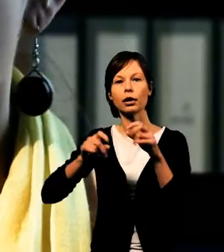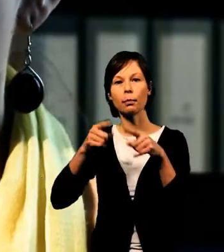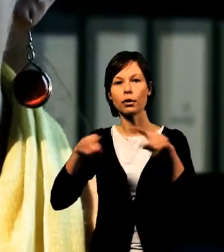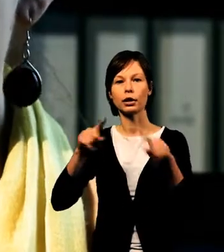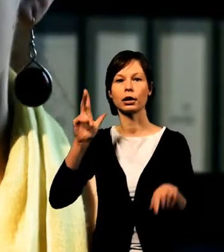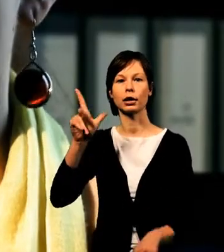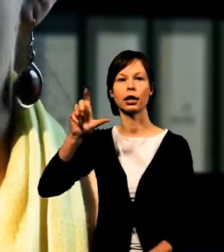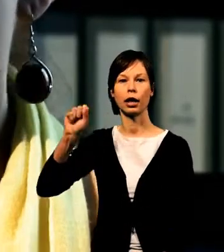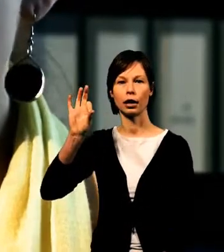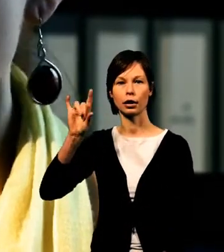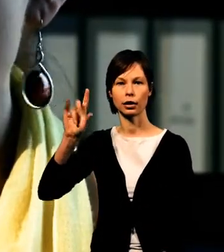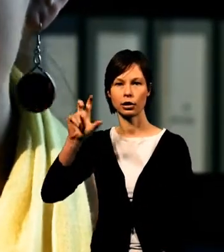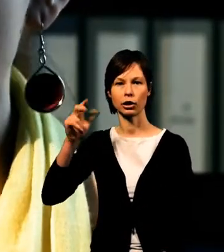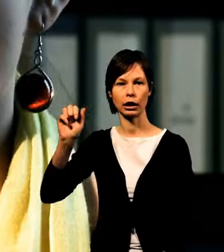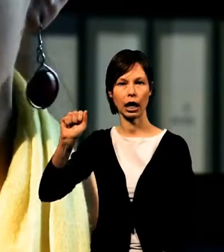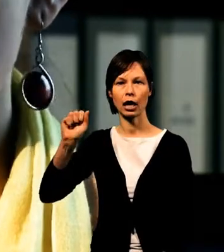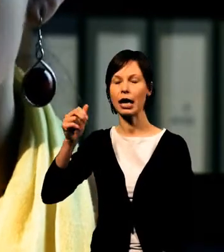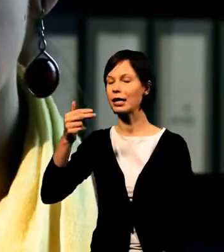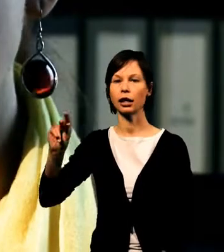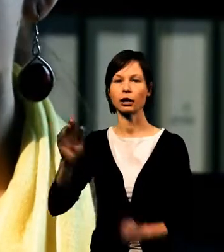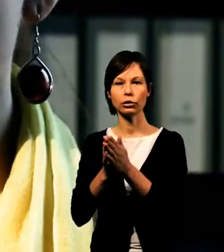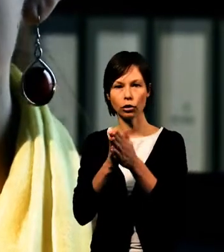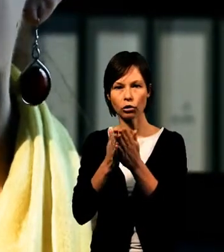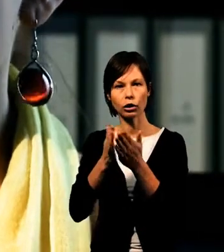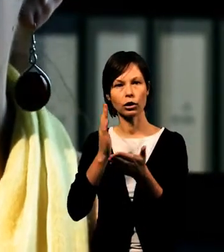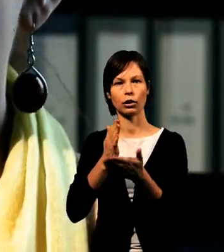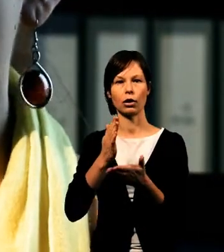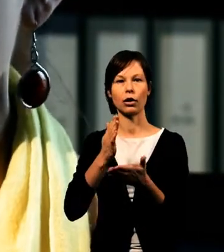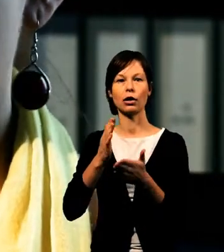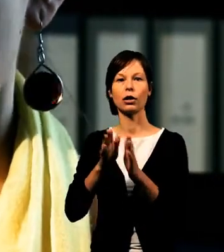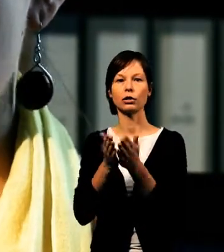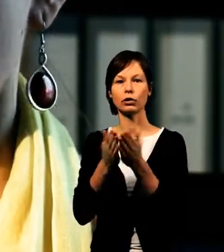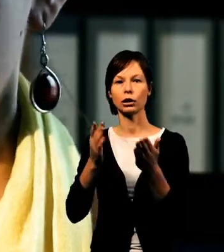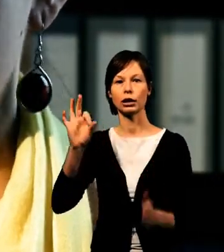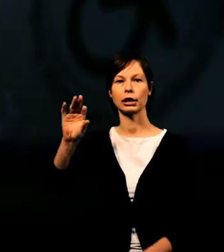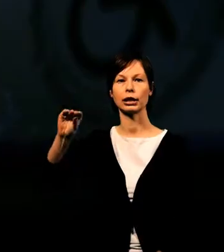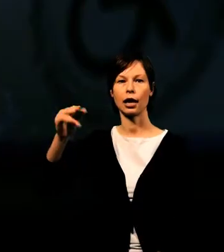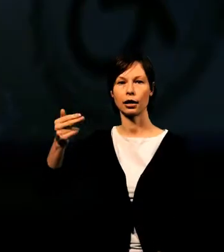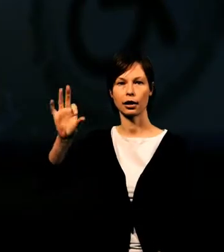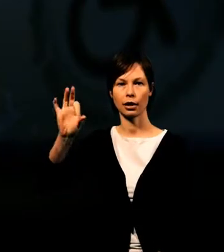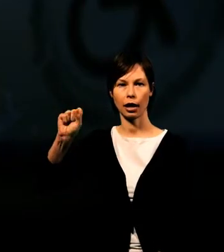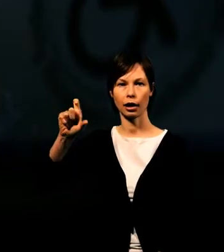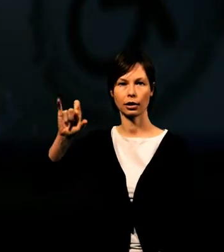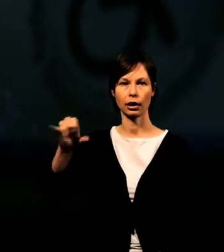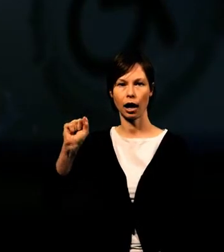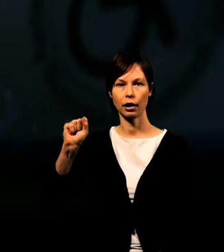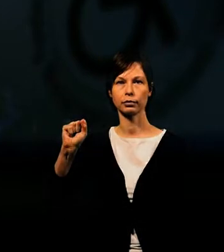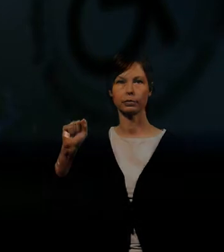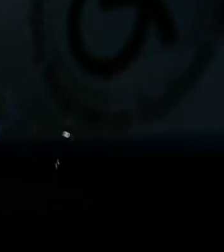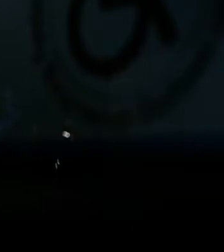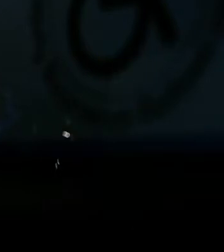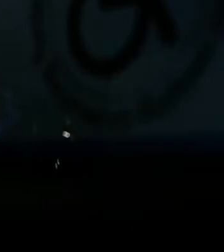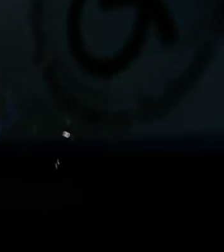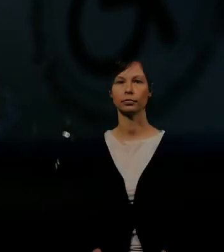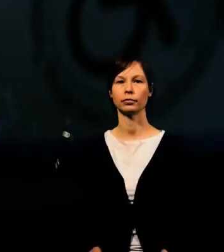muzyka klasyczna. Nie piszmy książki, ale na przykład literatura sensacyjna. Brak klauzuli o zgodzie na